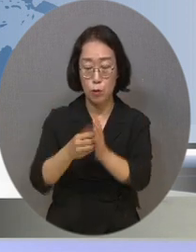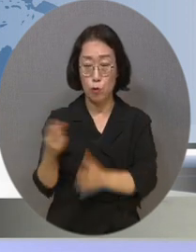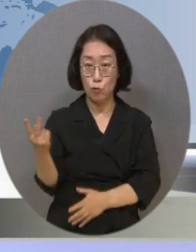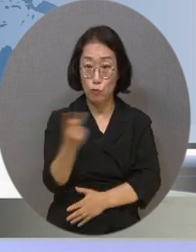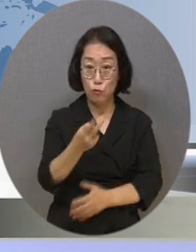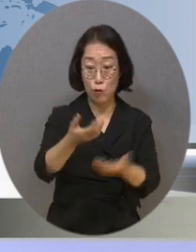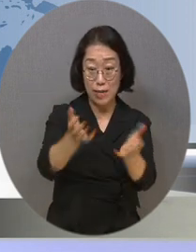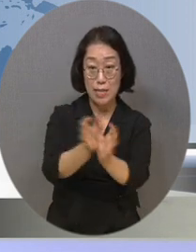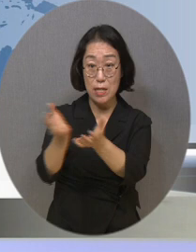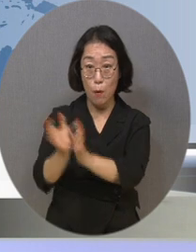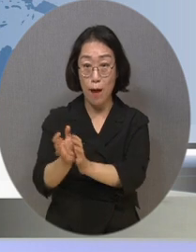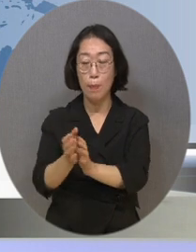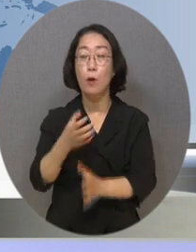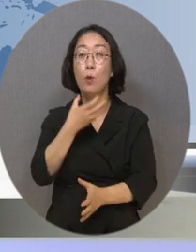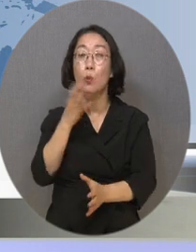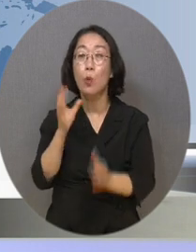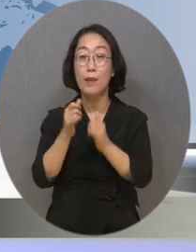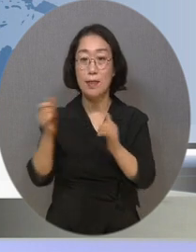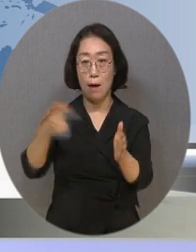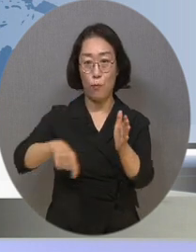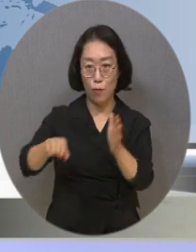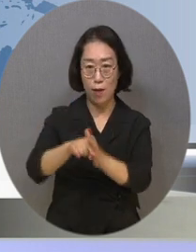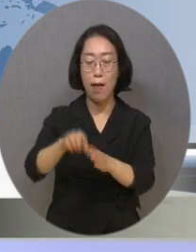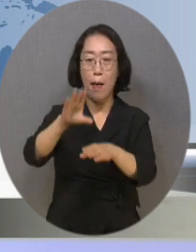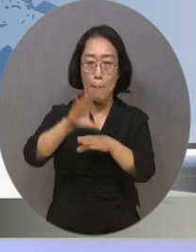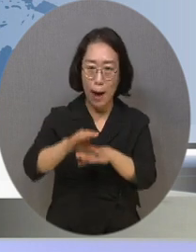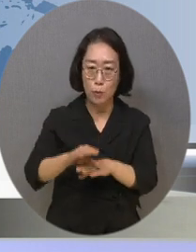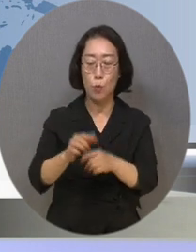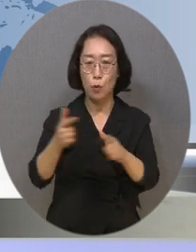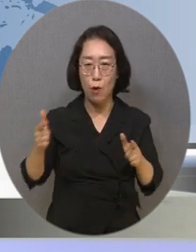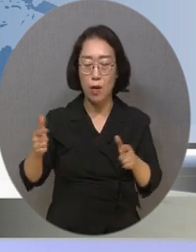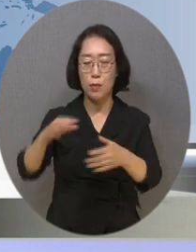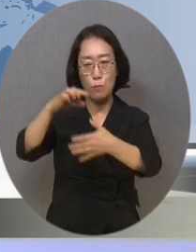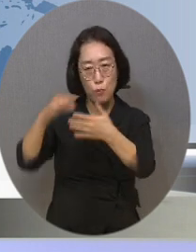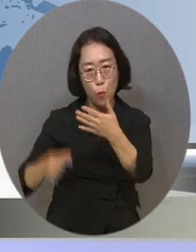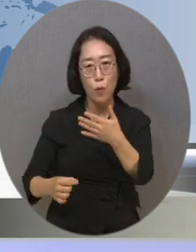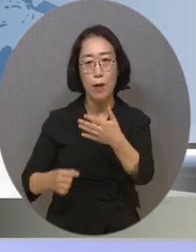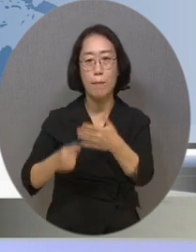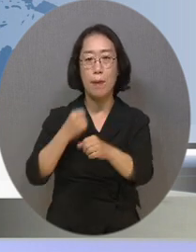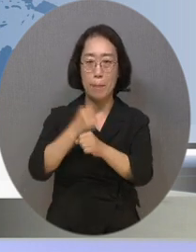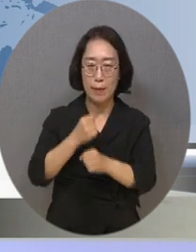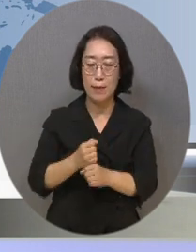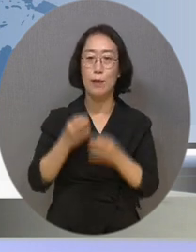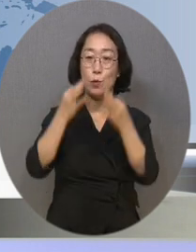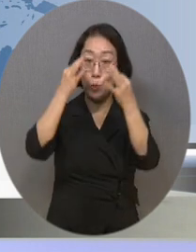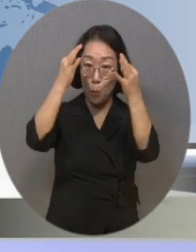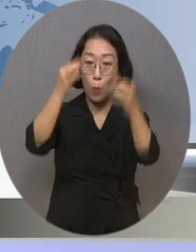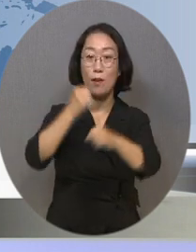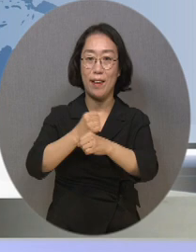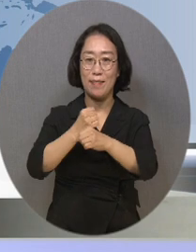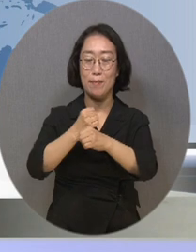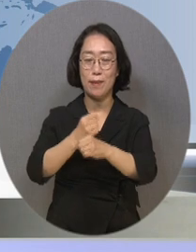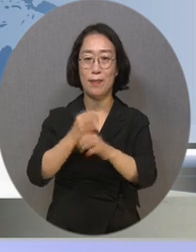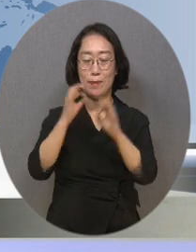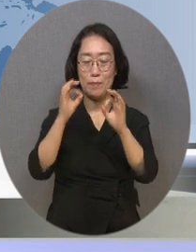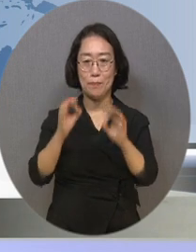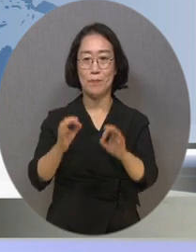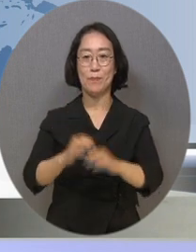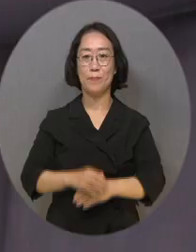노인을 위한 각종 행사와 방송 프로그램 개발에 적극적으로 힘을 모은다는 계획인데요. 박성윤 기자입니다.